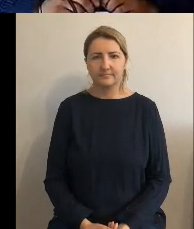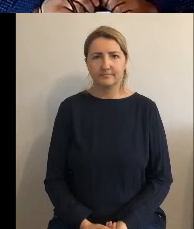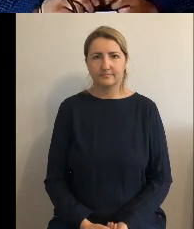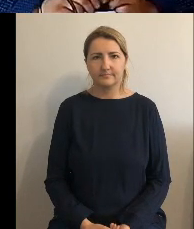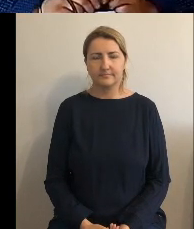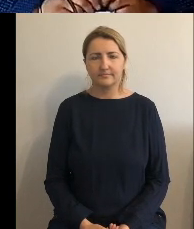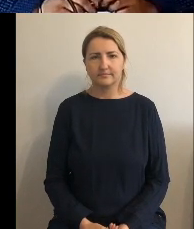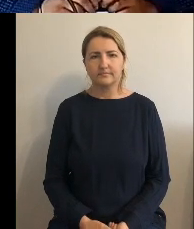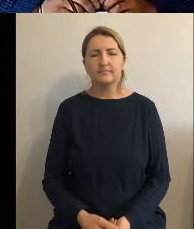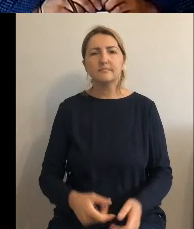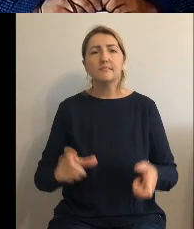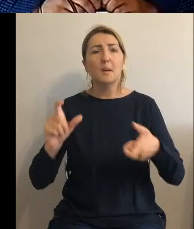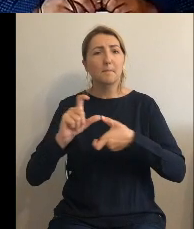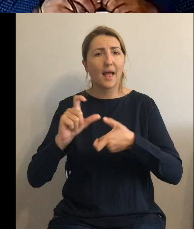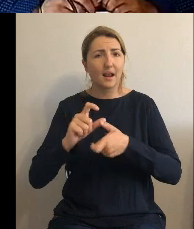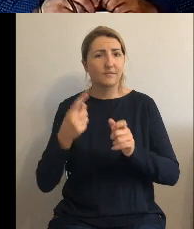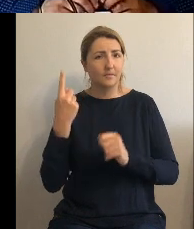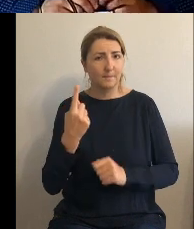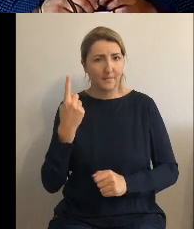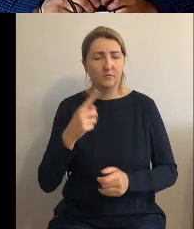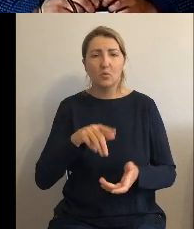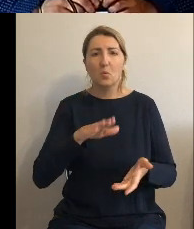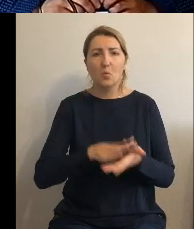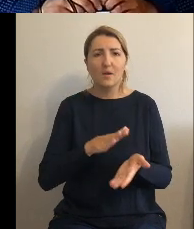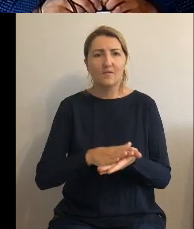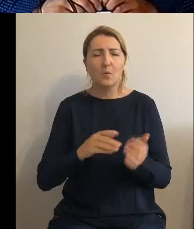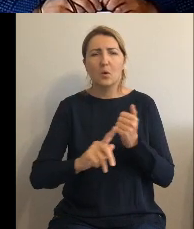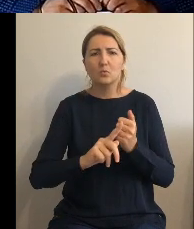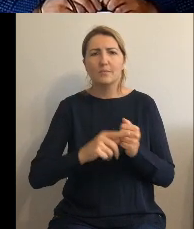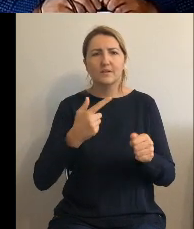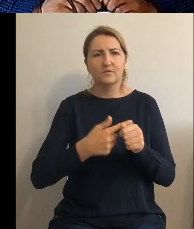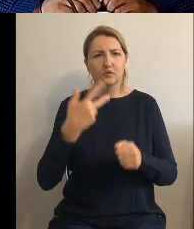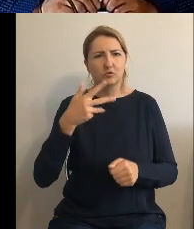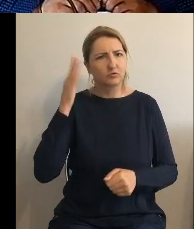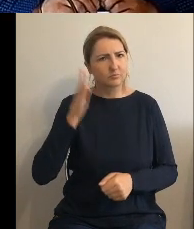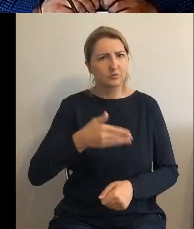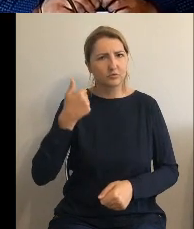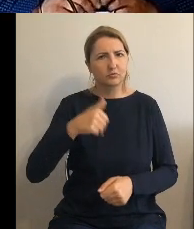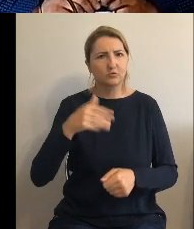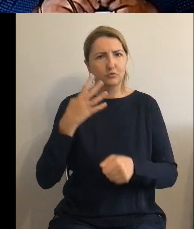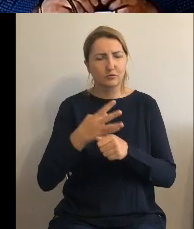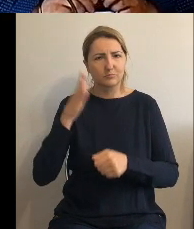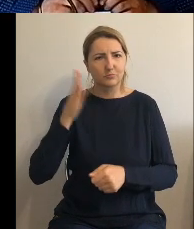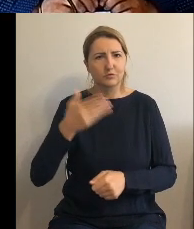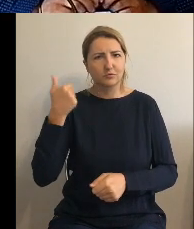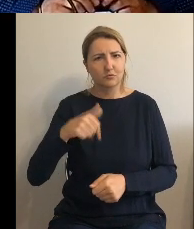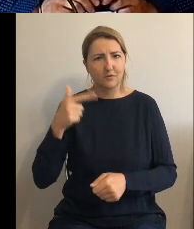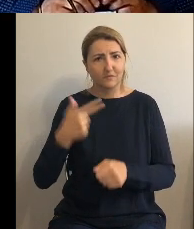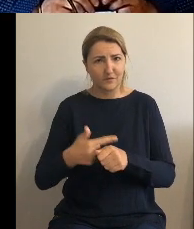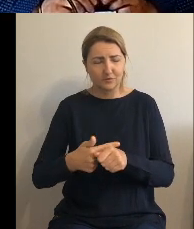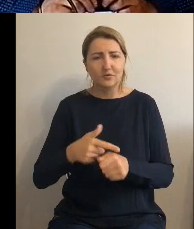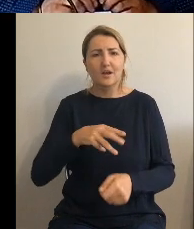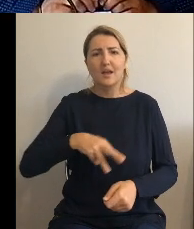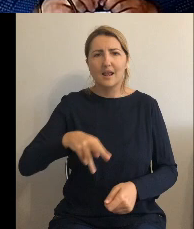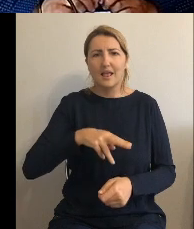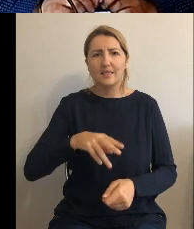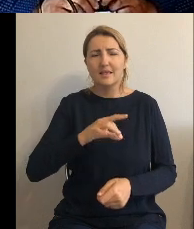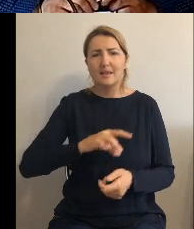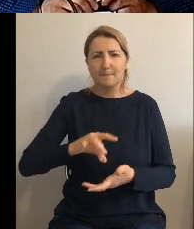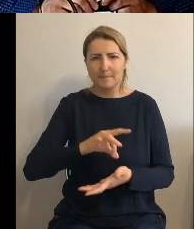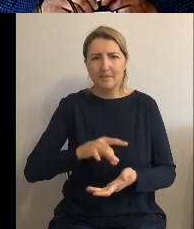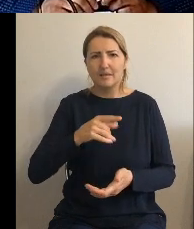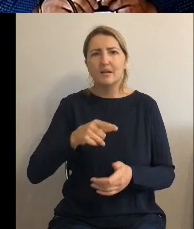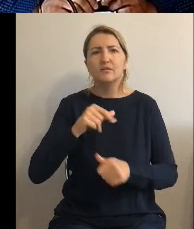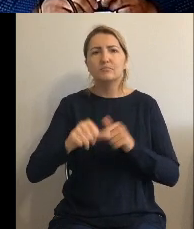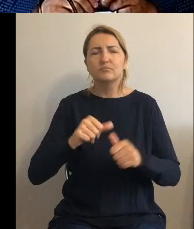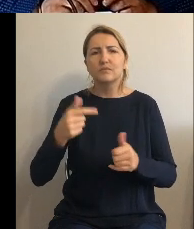Uchwała Rady Gminy Gruta z dnia 29 grudnia 2020 roku